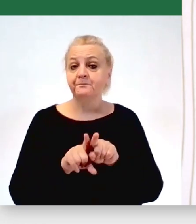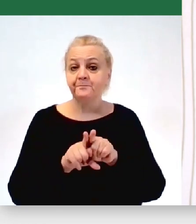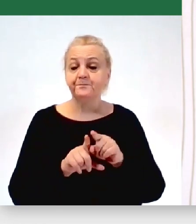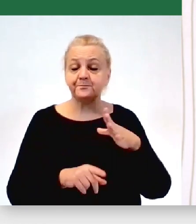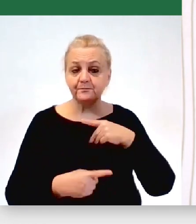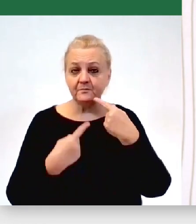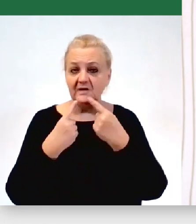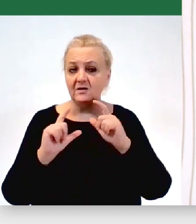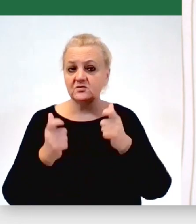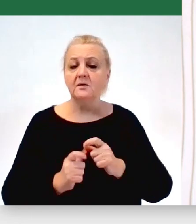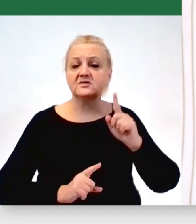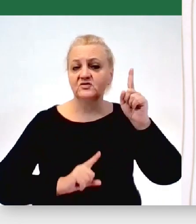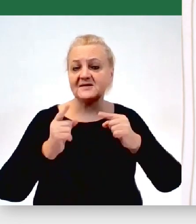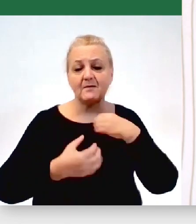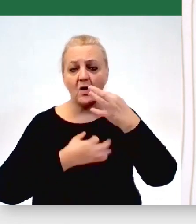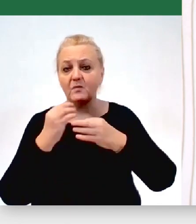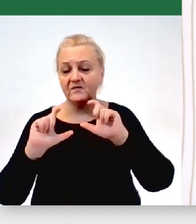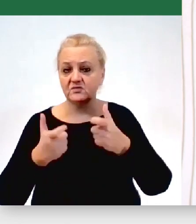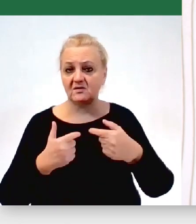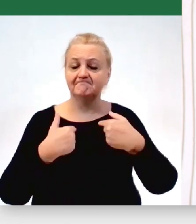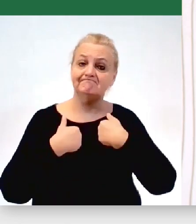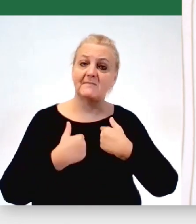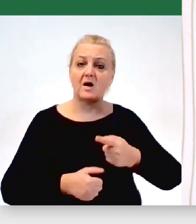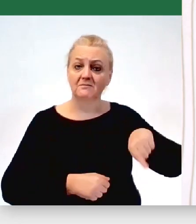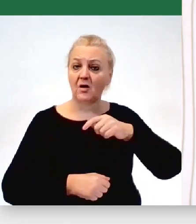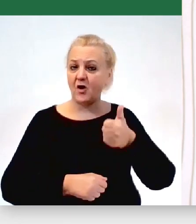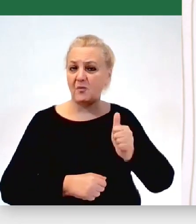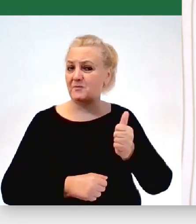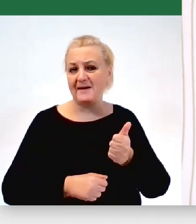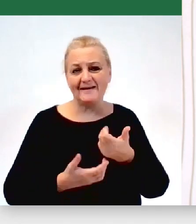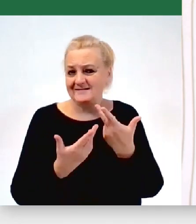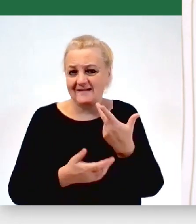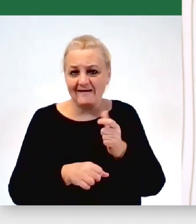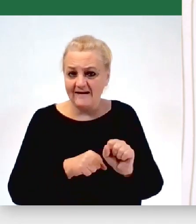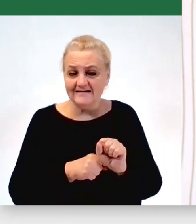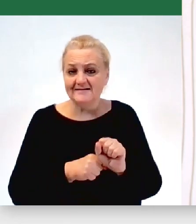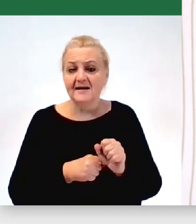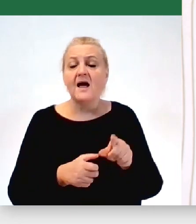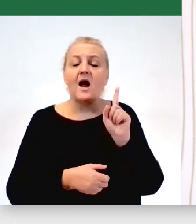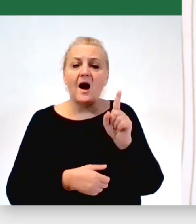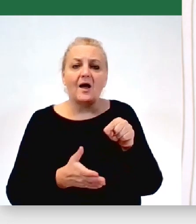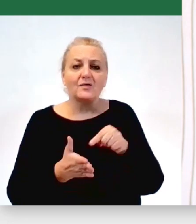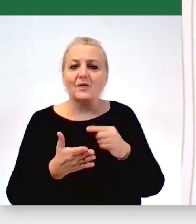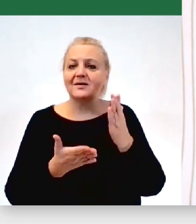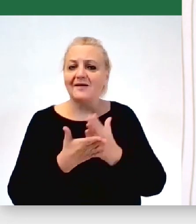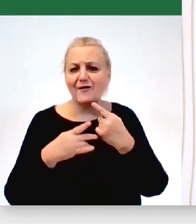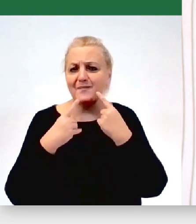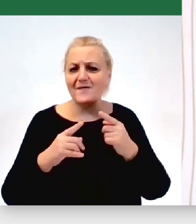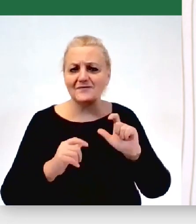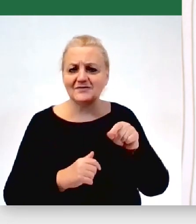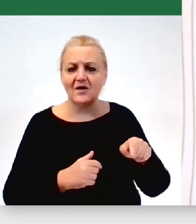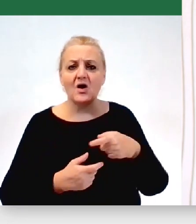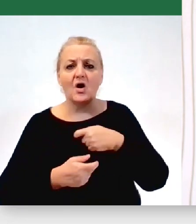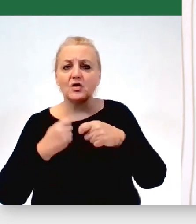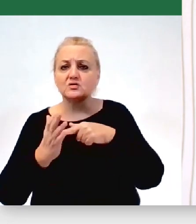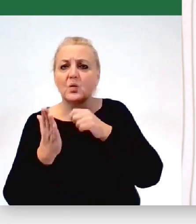powiedziane, że my czasami mówimy, że to nie jest w naszych kompetencjach, ale to tylko jest podkreślenie tego, że nie ma rozwiązań